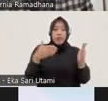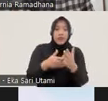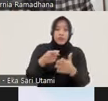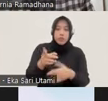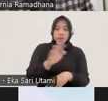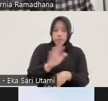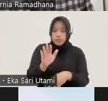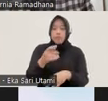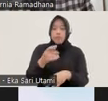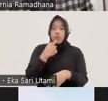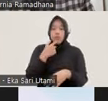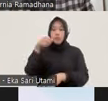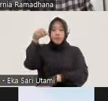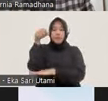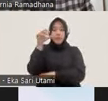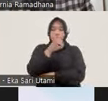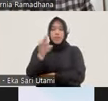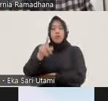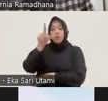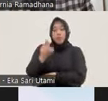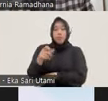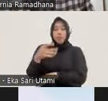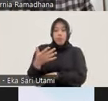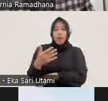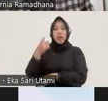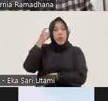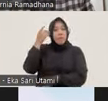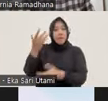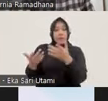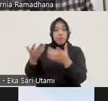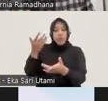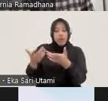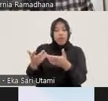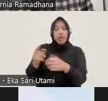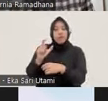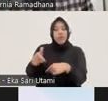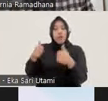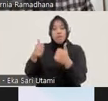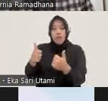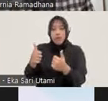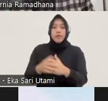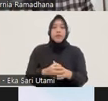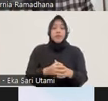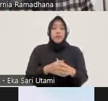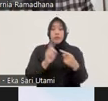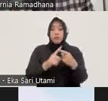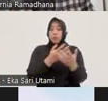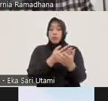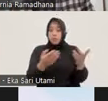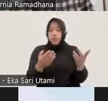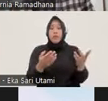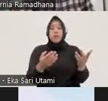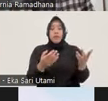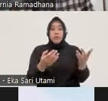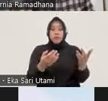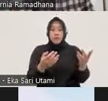konteks kejahatan lain, itu perlu dipertimbangkan secara baik. Lalu, teman-teman, di saat